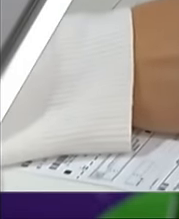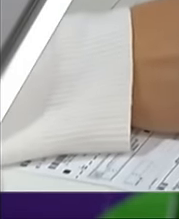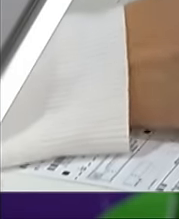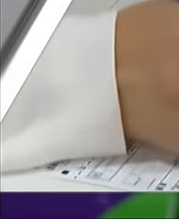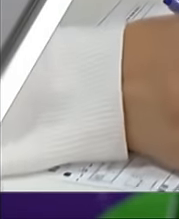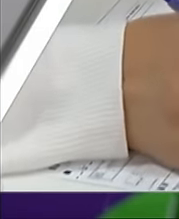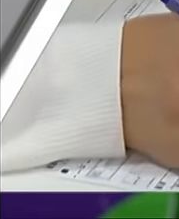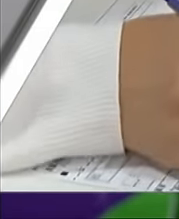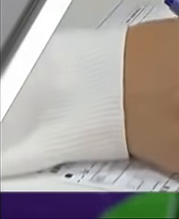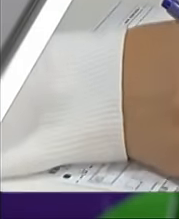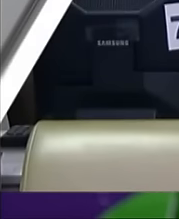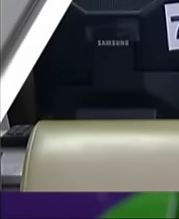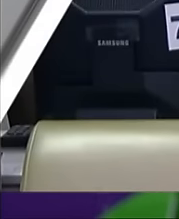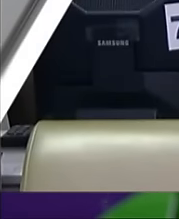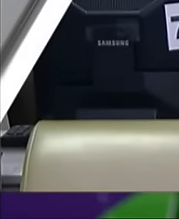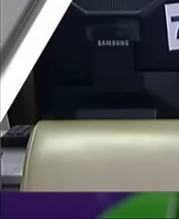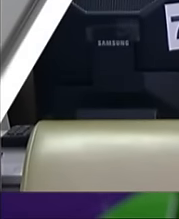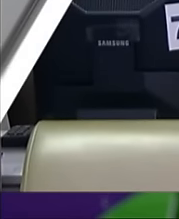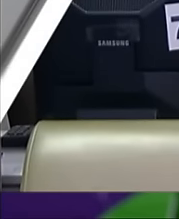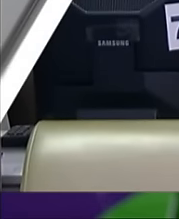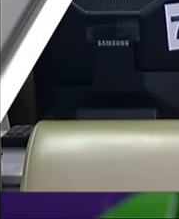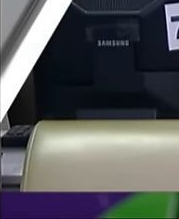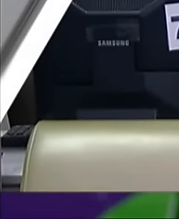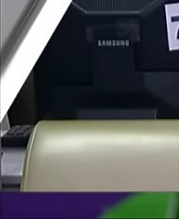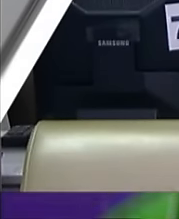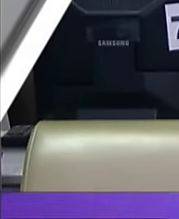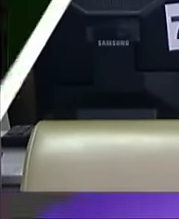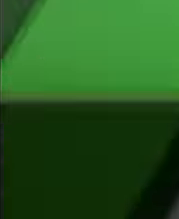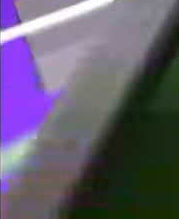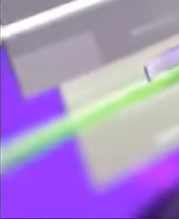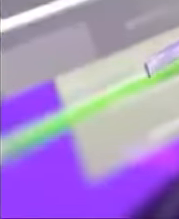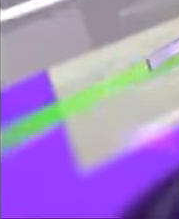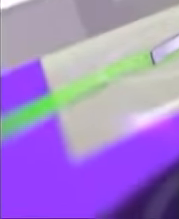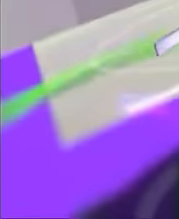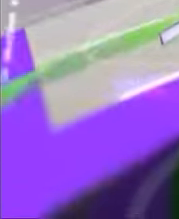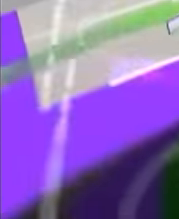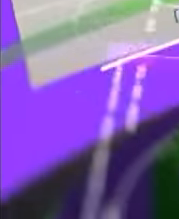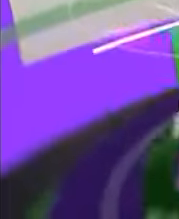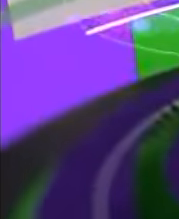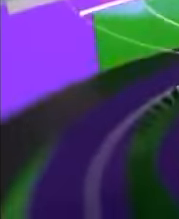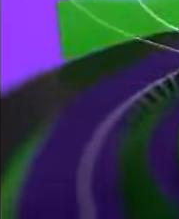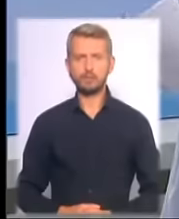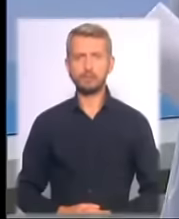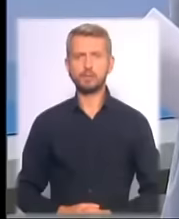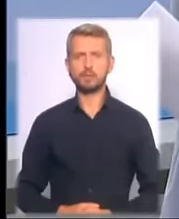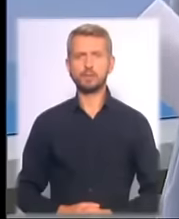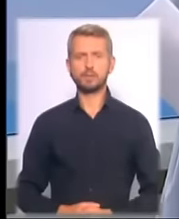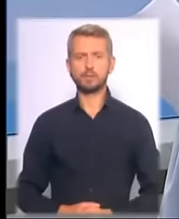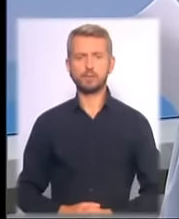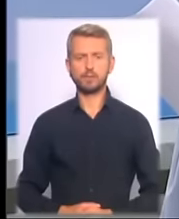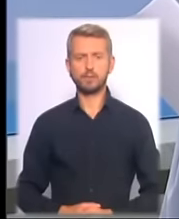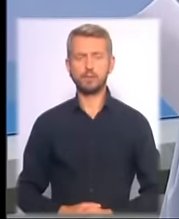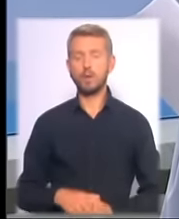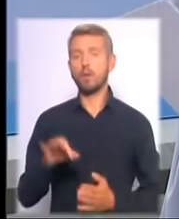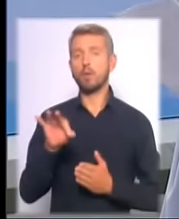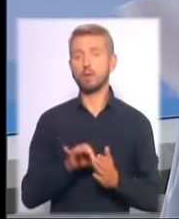будуть. Незручним тягарем їх можна погасити у розстрочку протягом 4 років. Куди звертатися? І